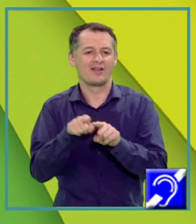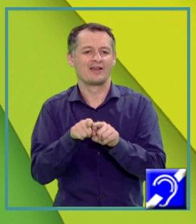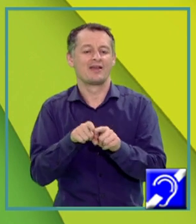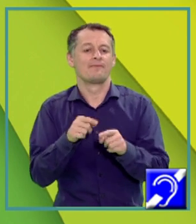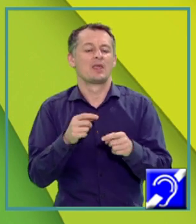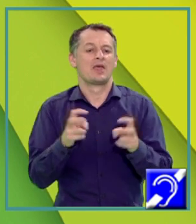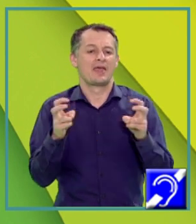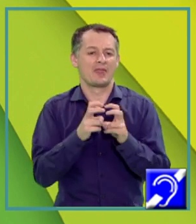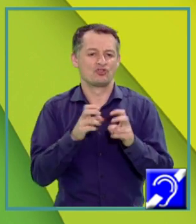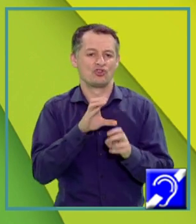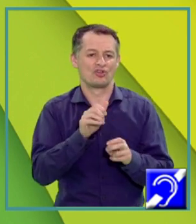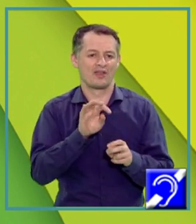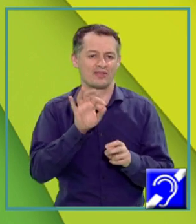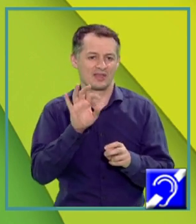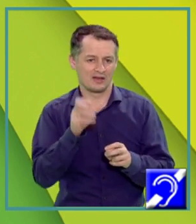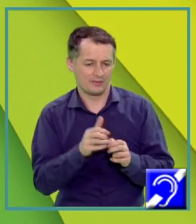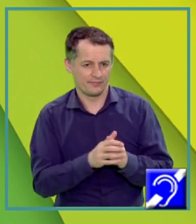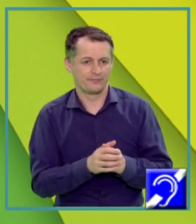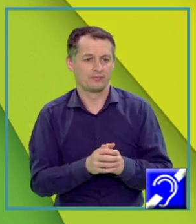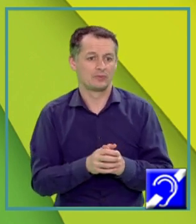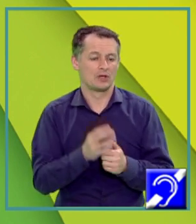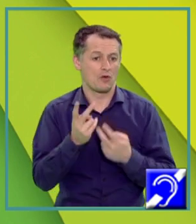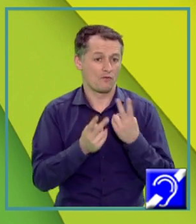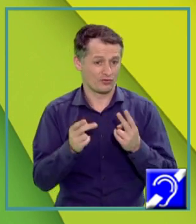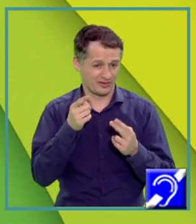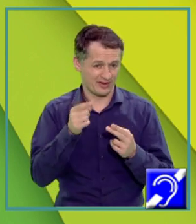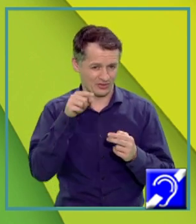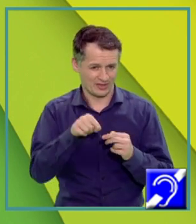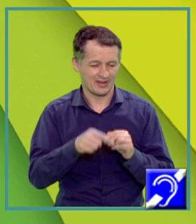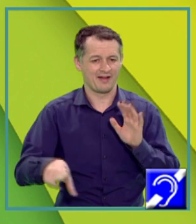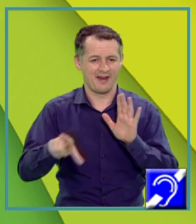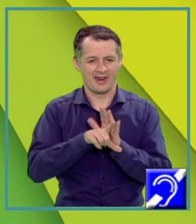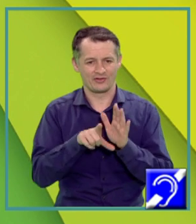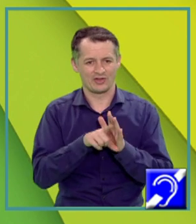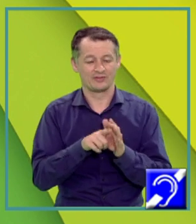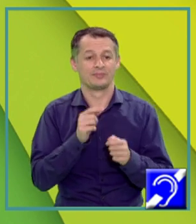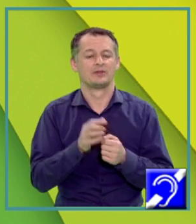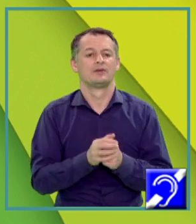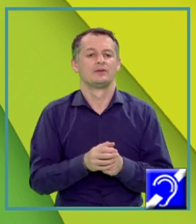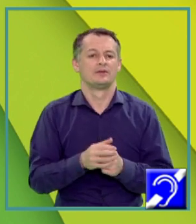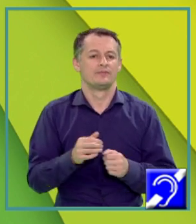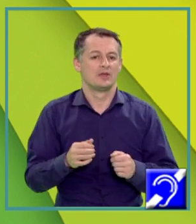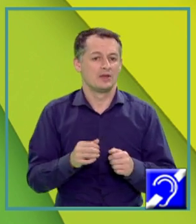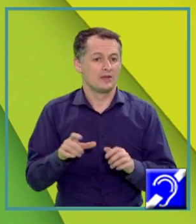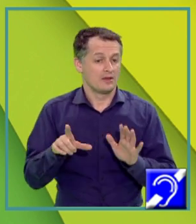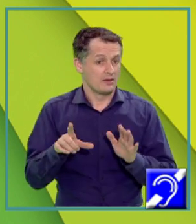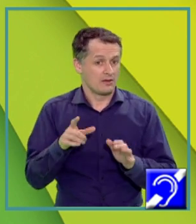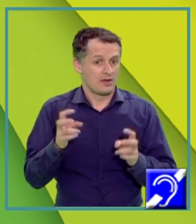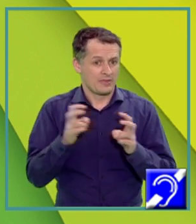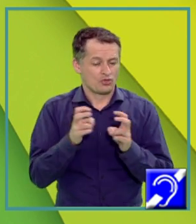cinetică. Exprimând din această lege de conservare a energiei energia cinetică maximă,